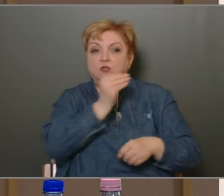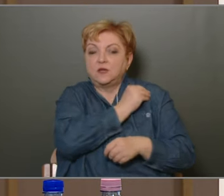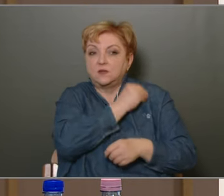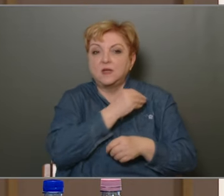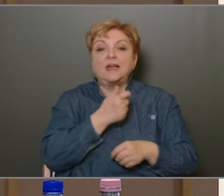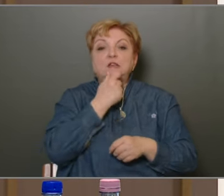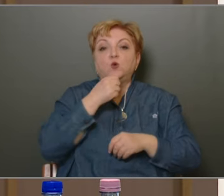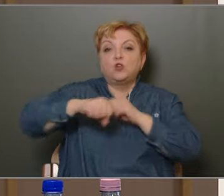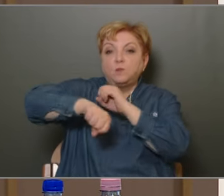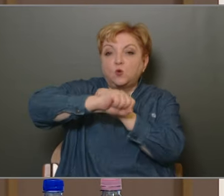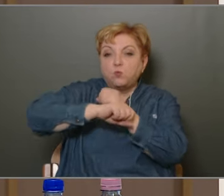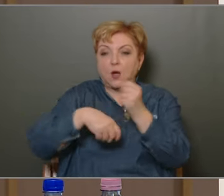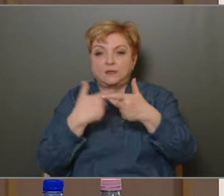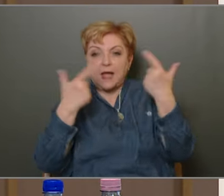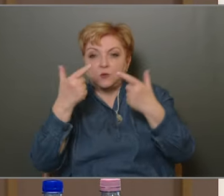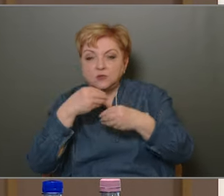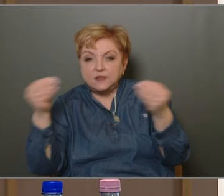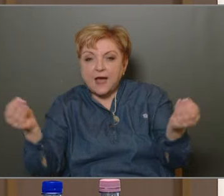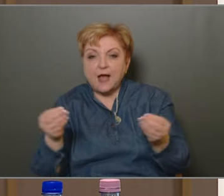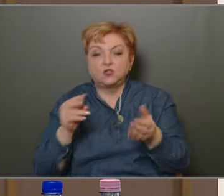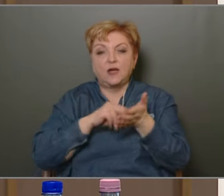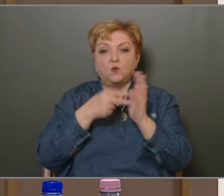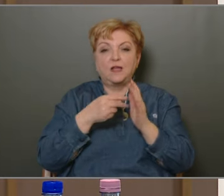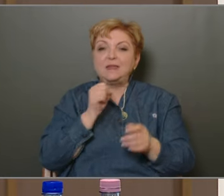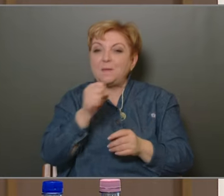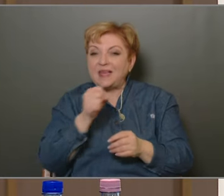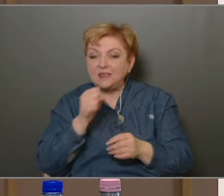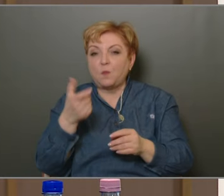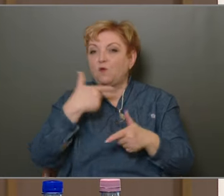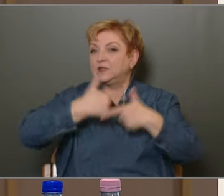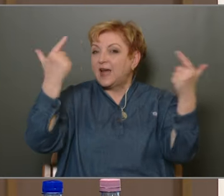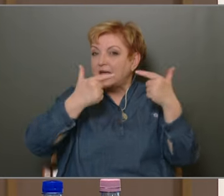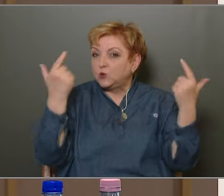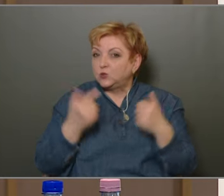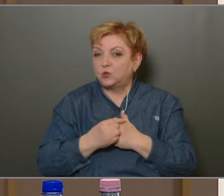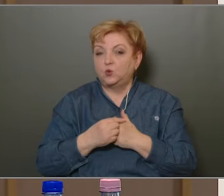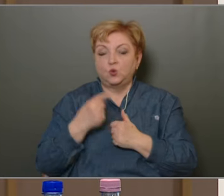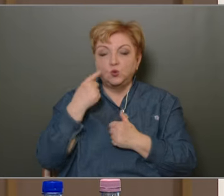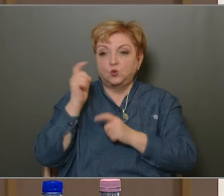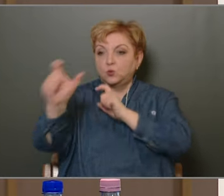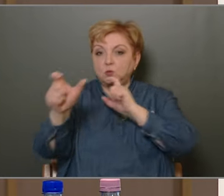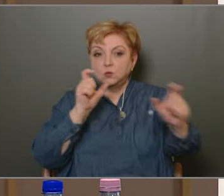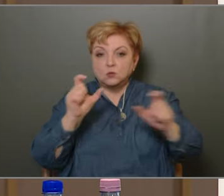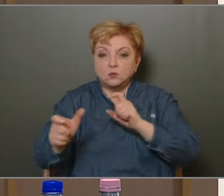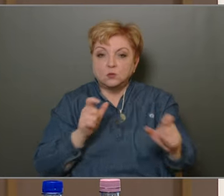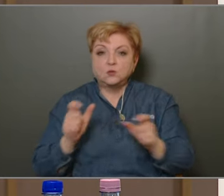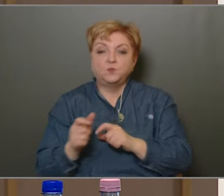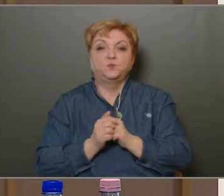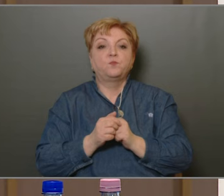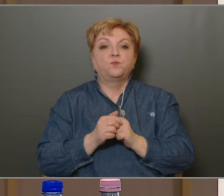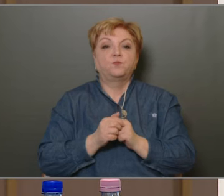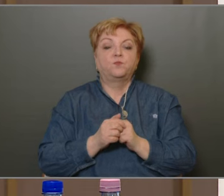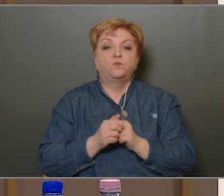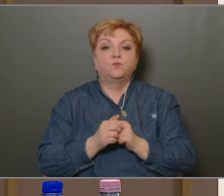időseklubban is volt előtájékoztató A kelőti médiában is volt sok tájékoztató, hogy el tudtuk juttatni a potenciális